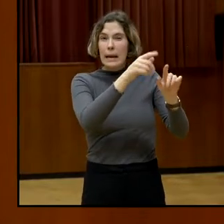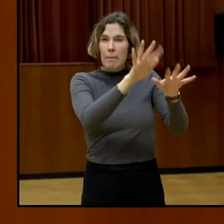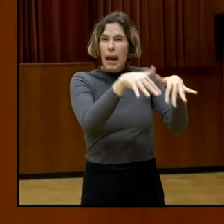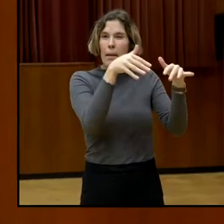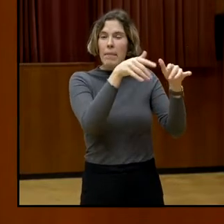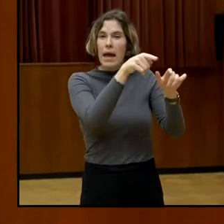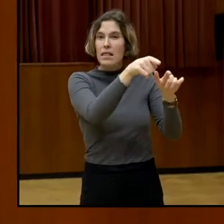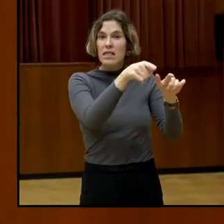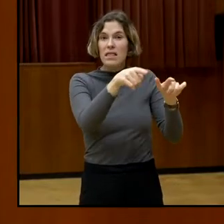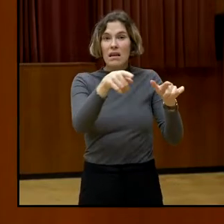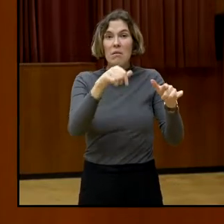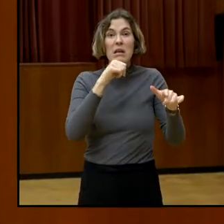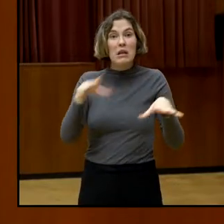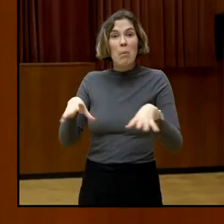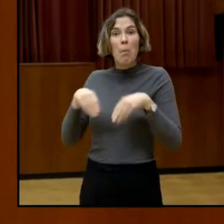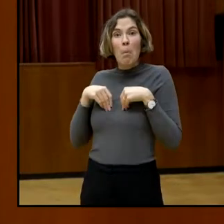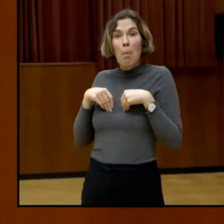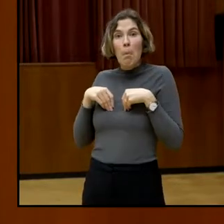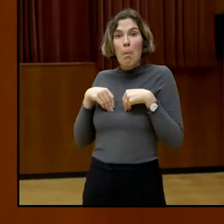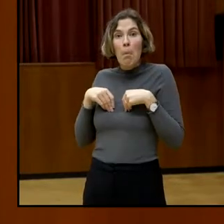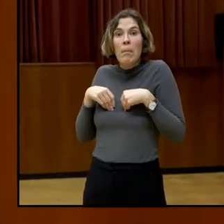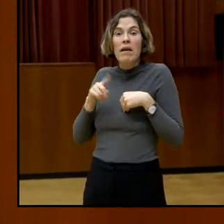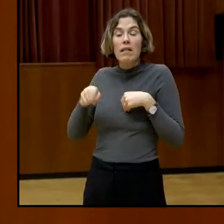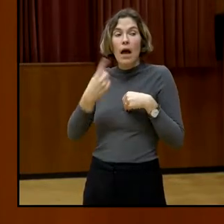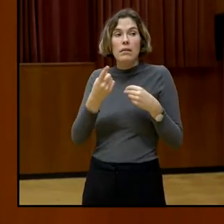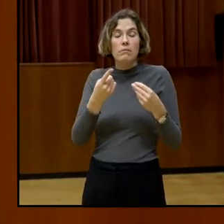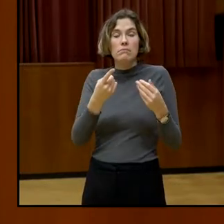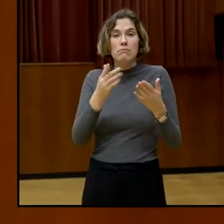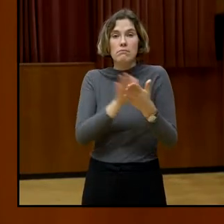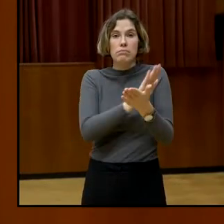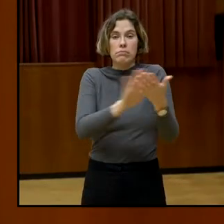leider keine gute Nachricht, aber das ist die Tatsache.